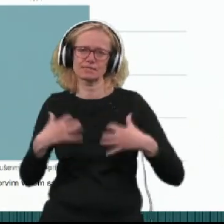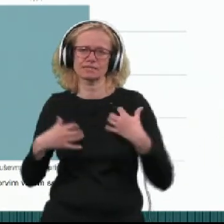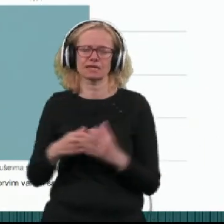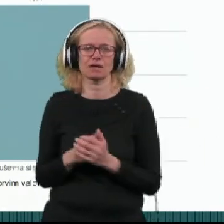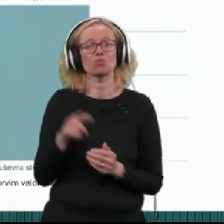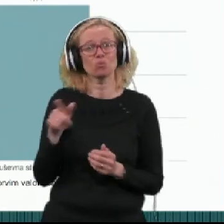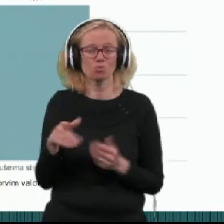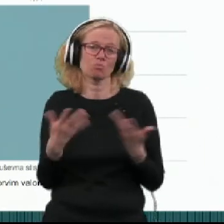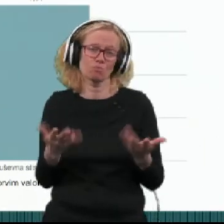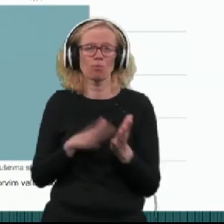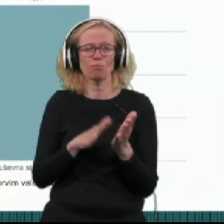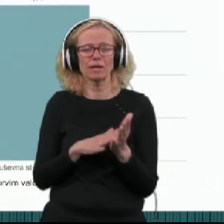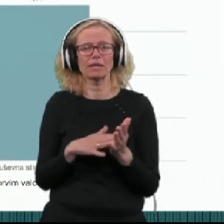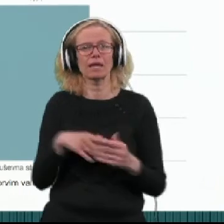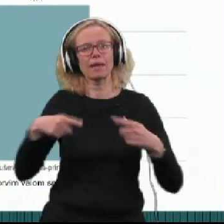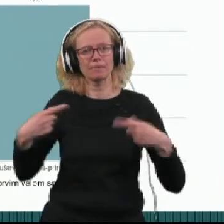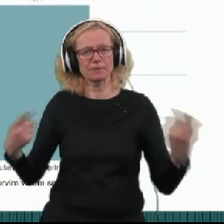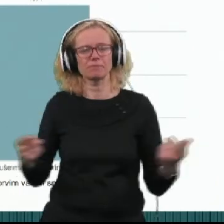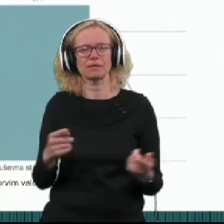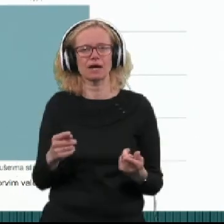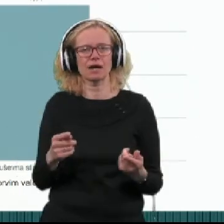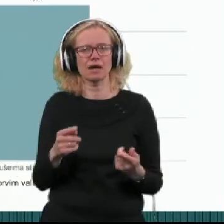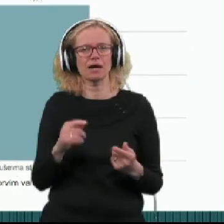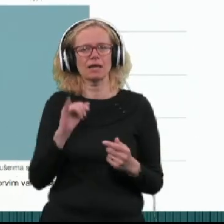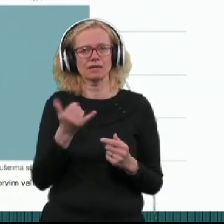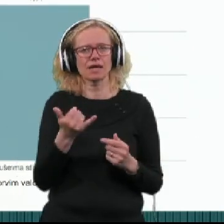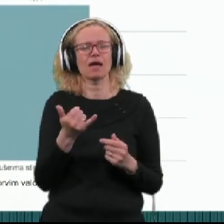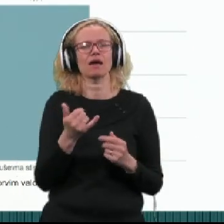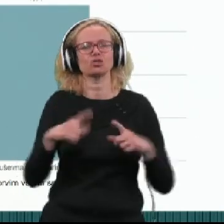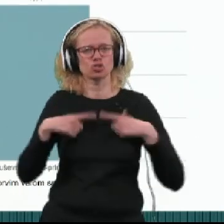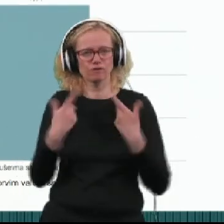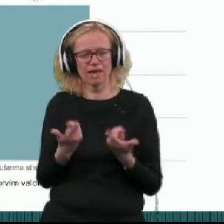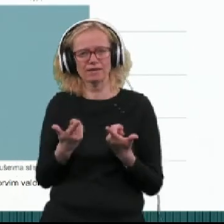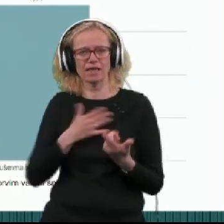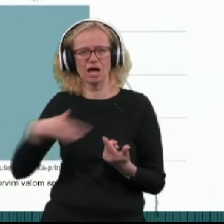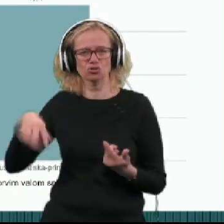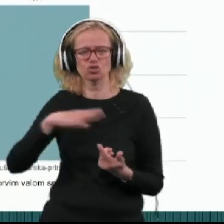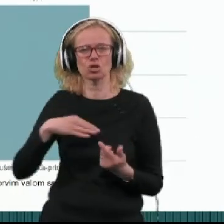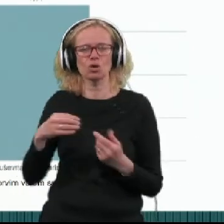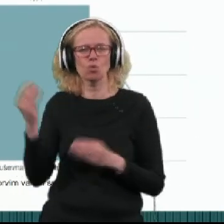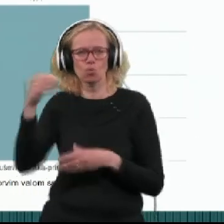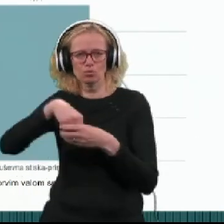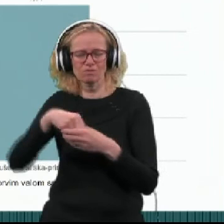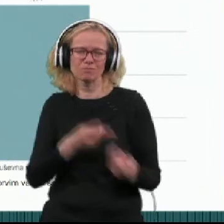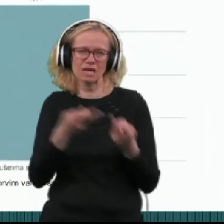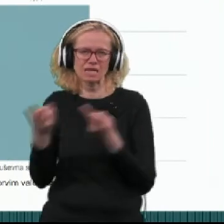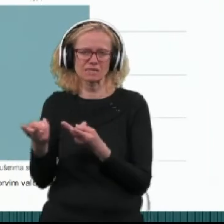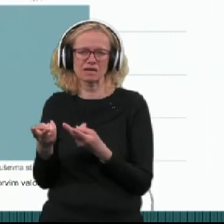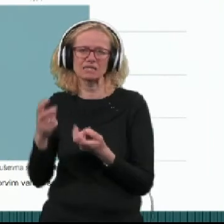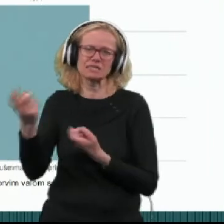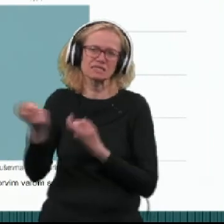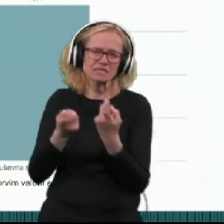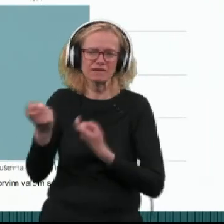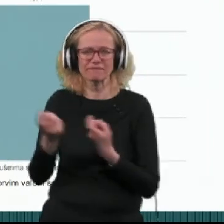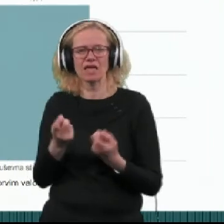To torej pomeni, da epidemija je v življenju naših udeležencev doprinesla neke izive, težave in